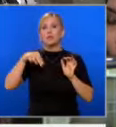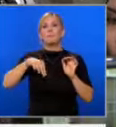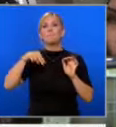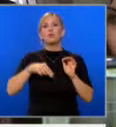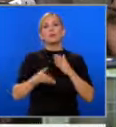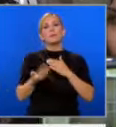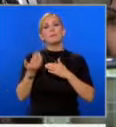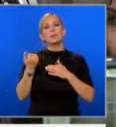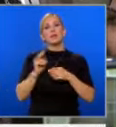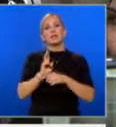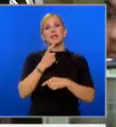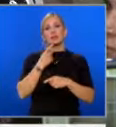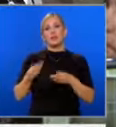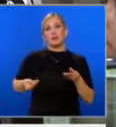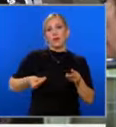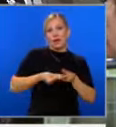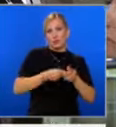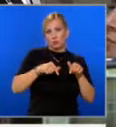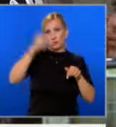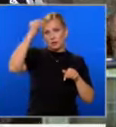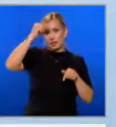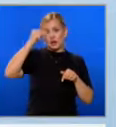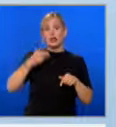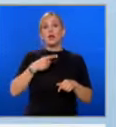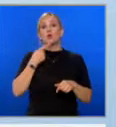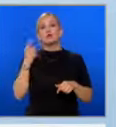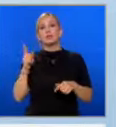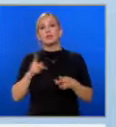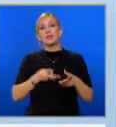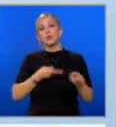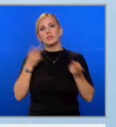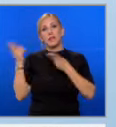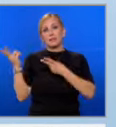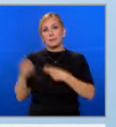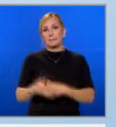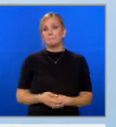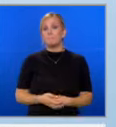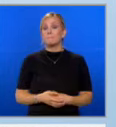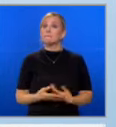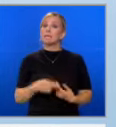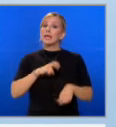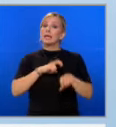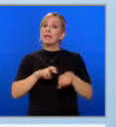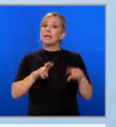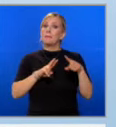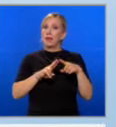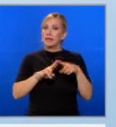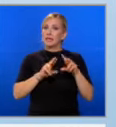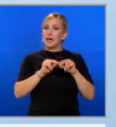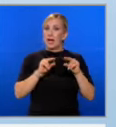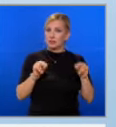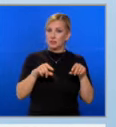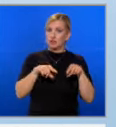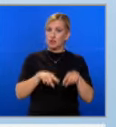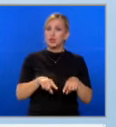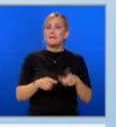години, вкарва го в България. Русия се опитва да го изнася. Председателят на парламентарната група на ДПС Еделен Пепски заяви в позиция, че